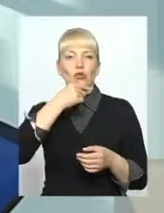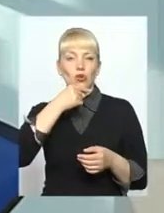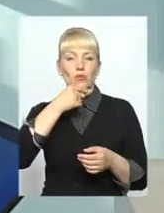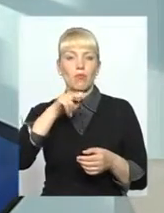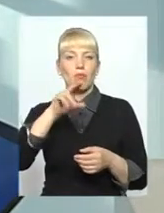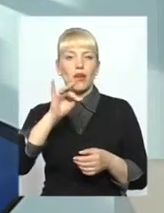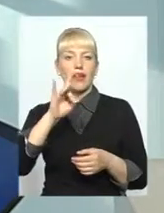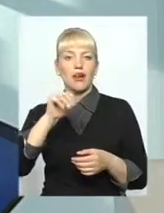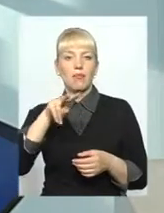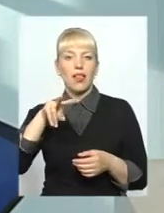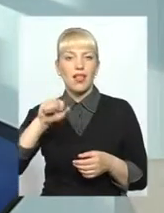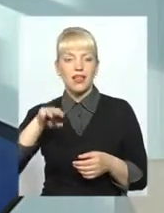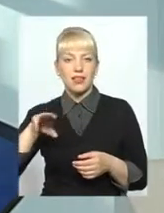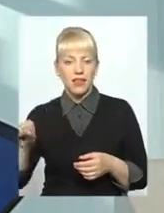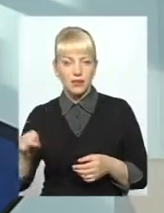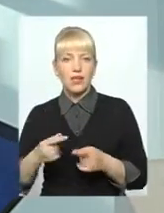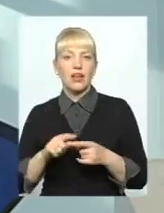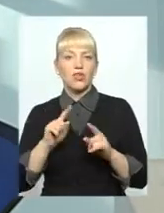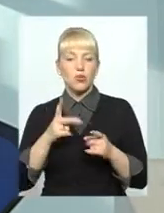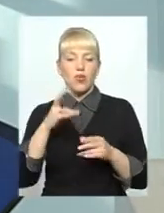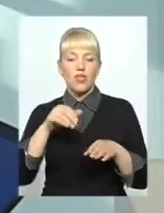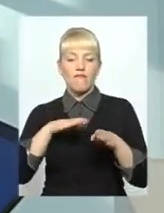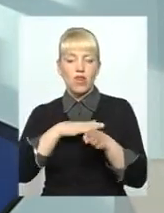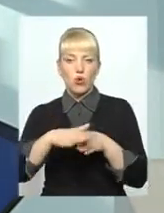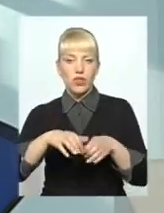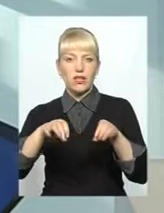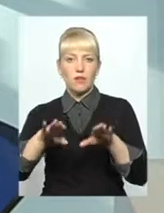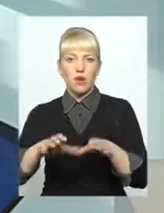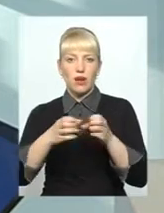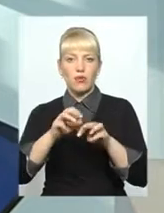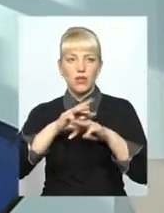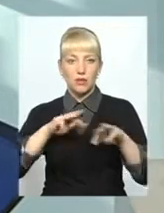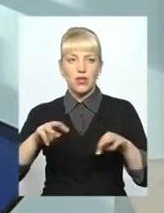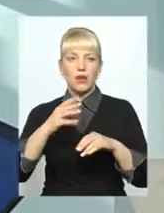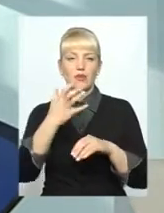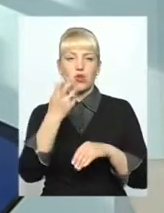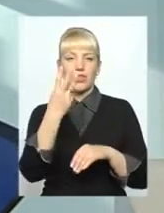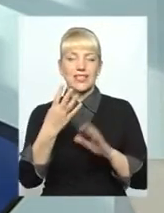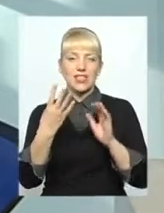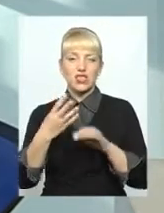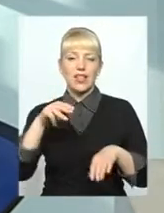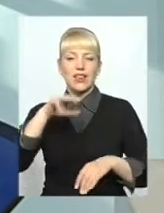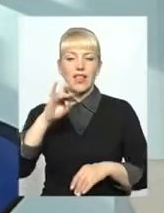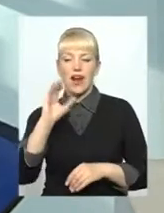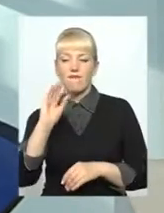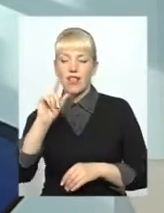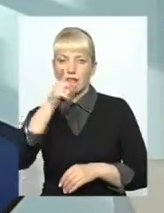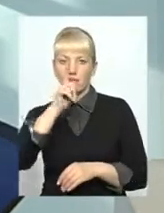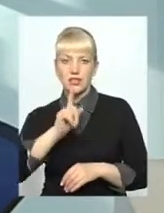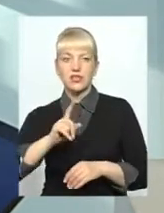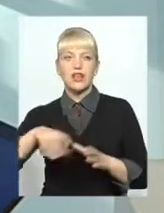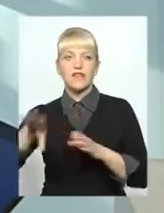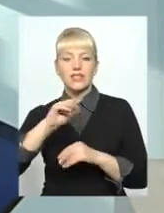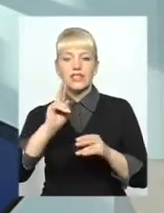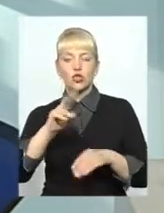Тому на виконання постанови Кабінету міністрів 534 в травні місяці всі надавачі